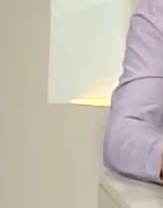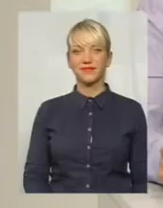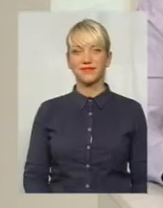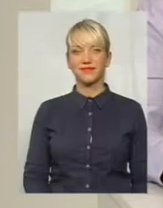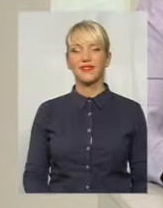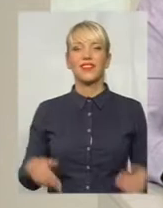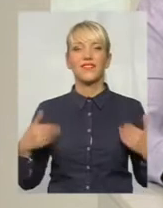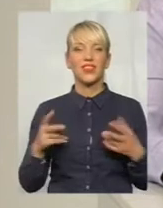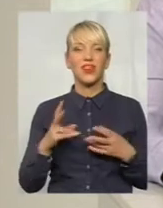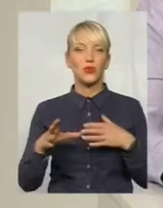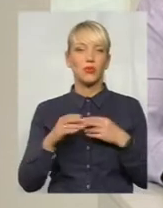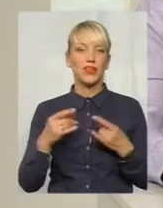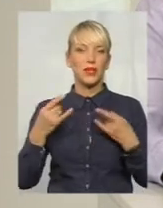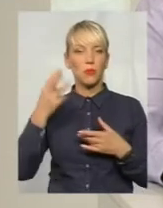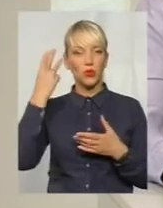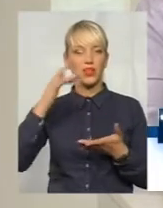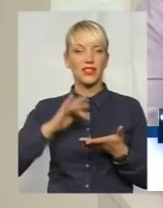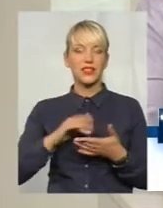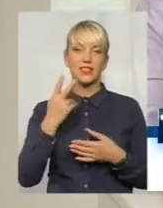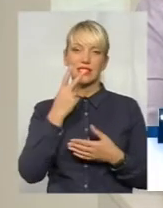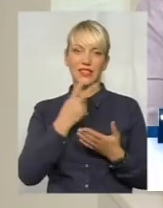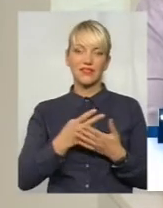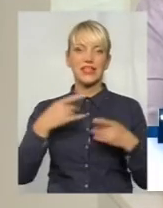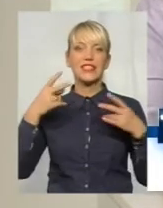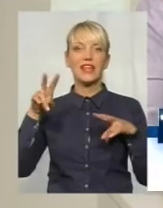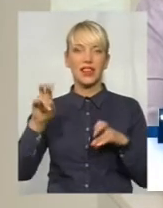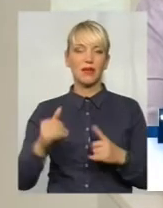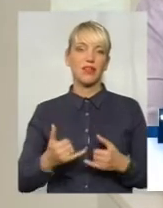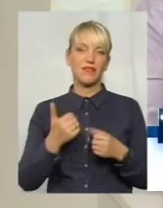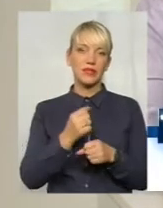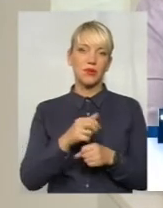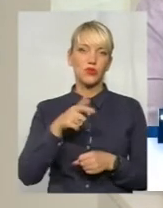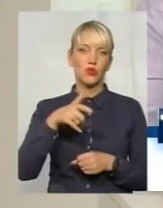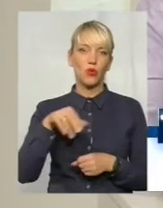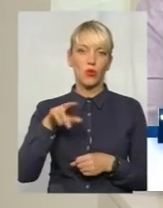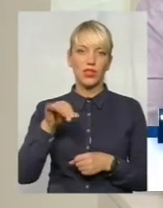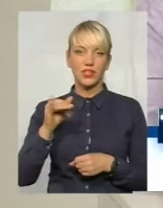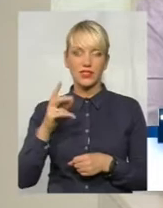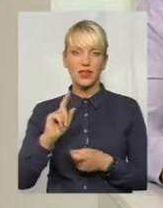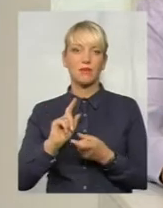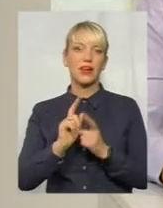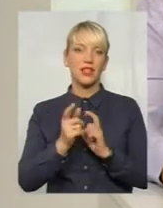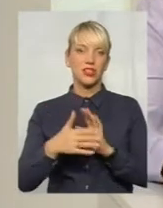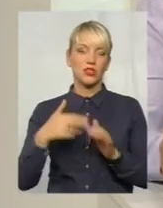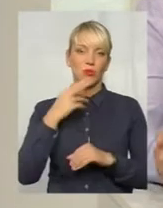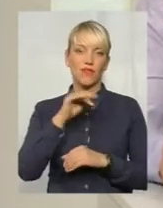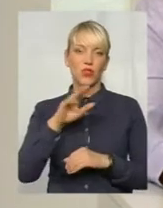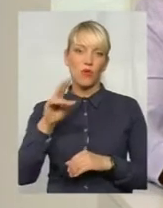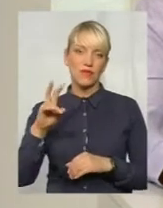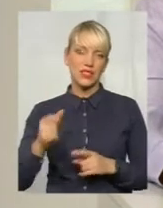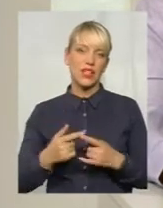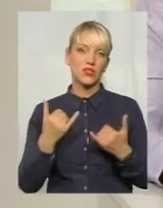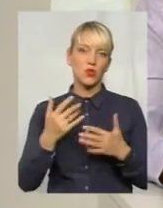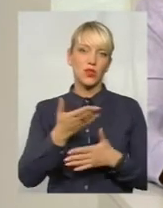Вітаю всіх, хто приєднався до телеканалу Поділі Центр. В ефірі тема. Для вас працює Володимир Гординський та Оксана Фіновська, прикладаю мову жестю. Сьогодні ми